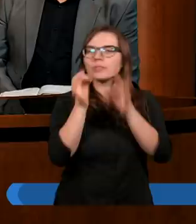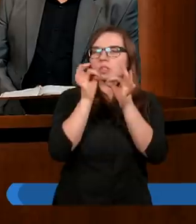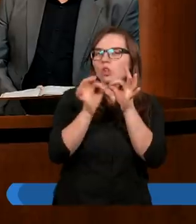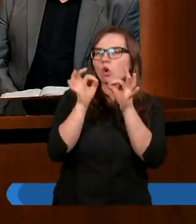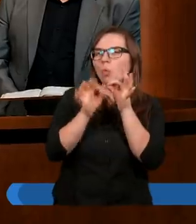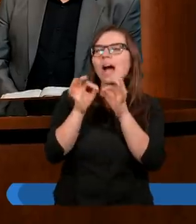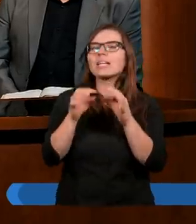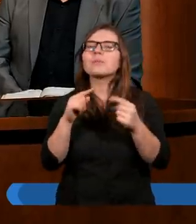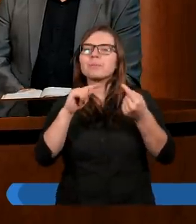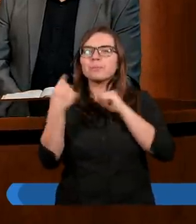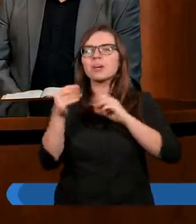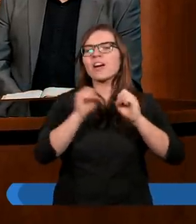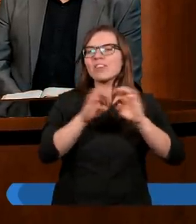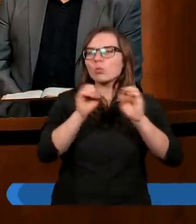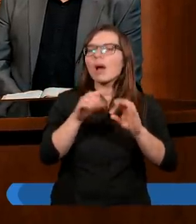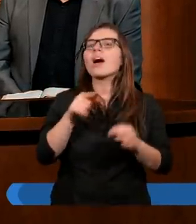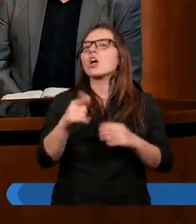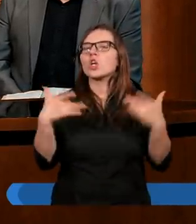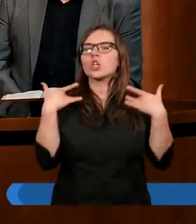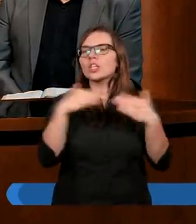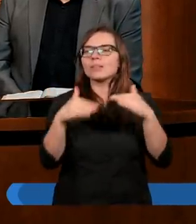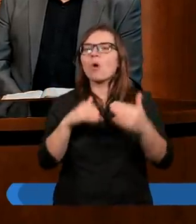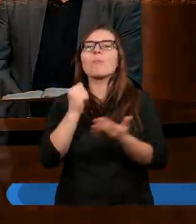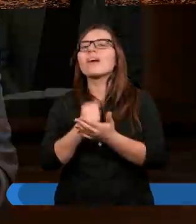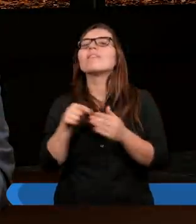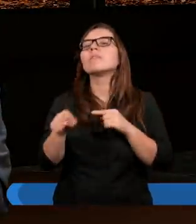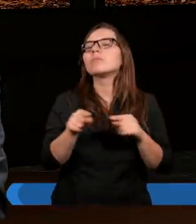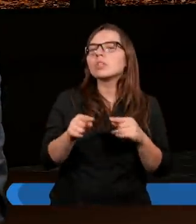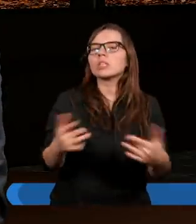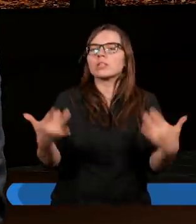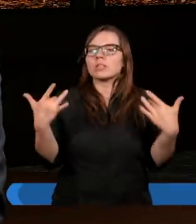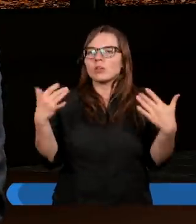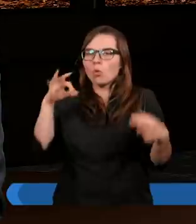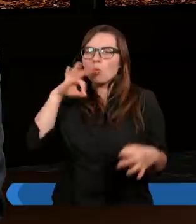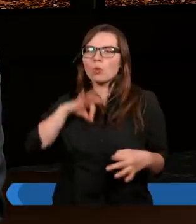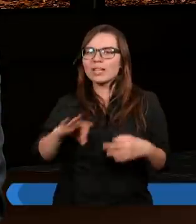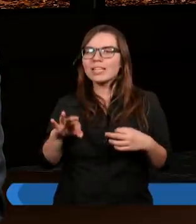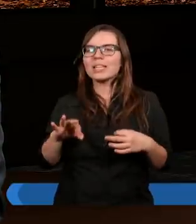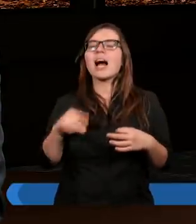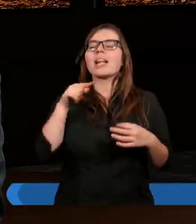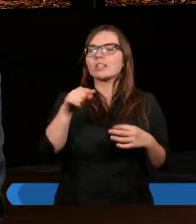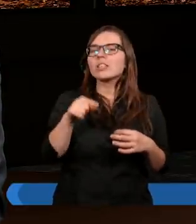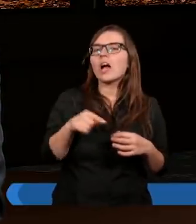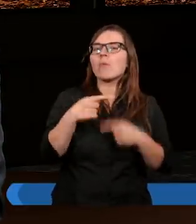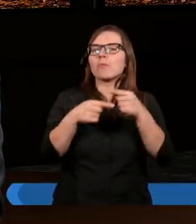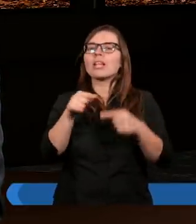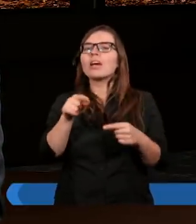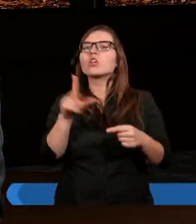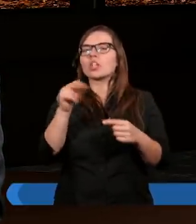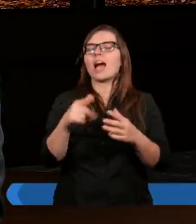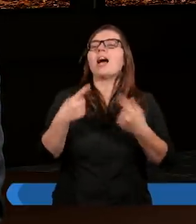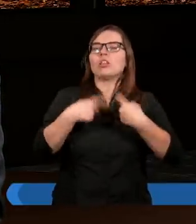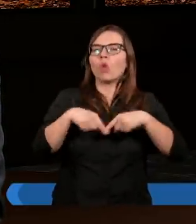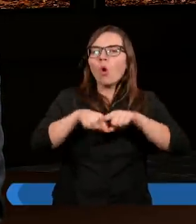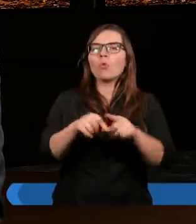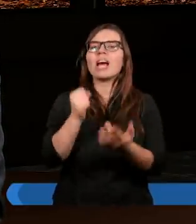zdefiniować. Być pod prawem to znaczy uzyskać korzyść z tego, że wykonuję